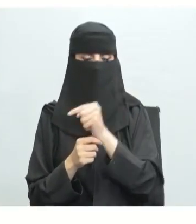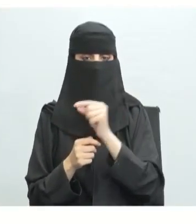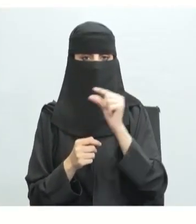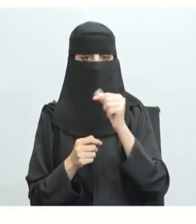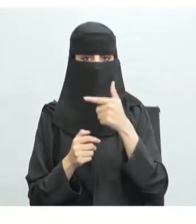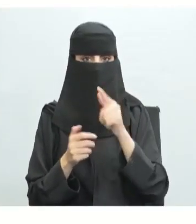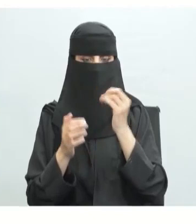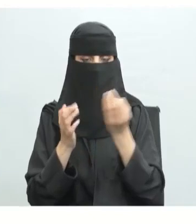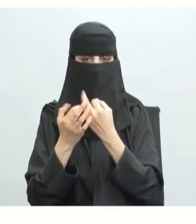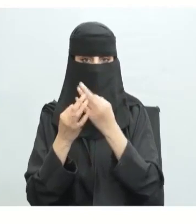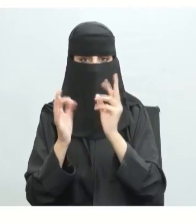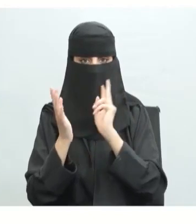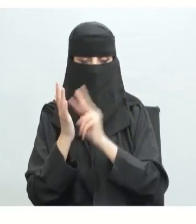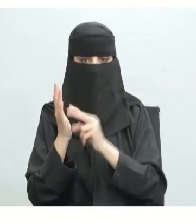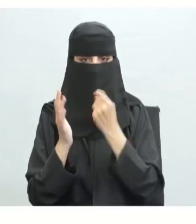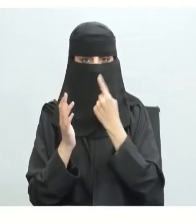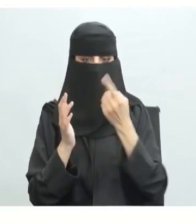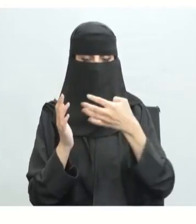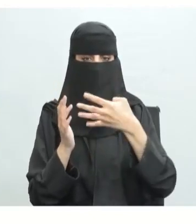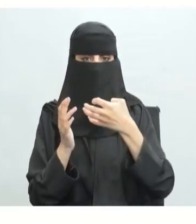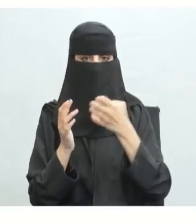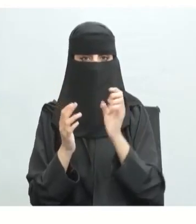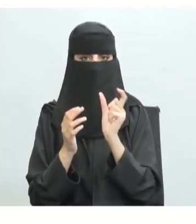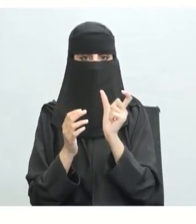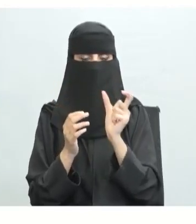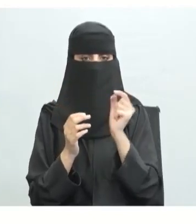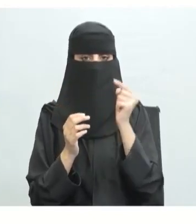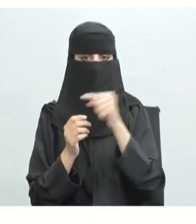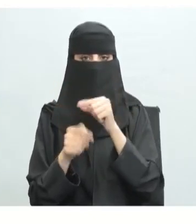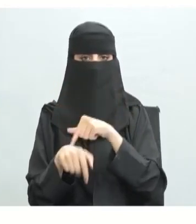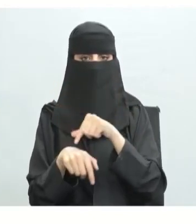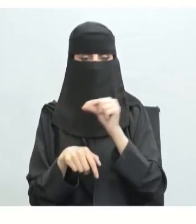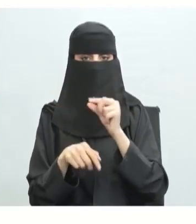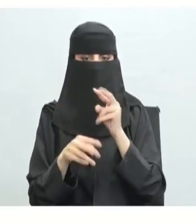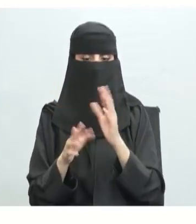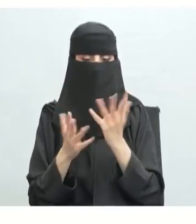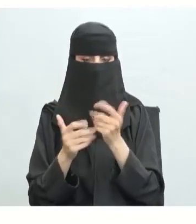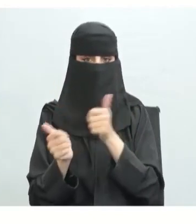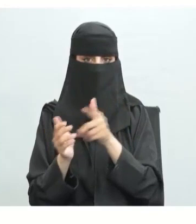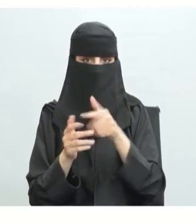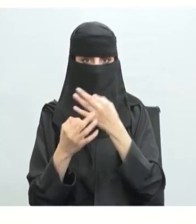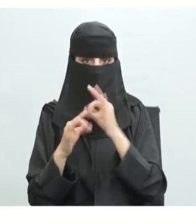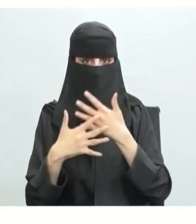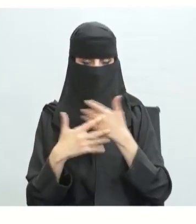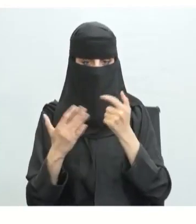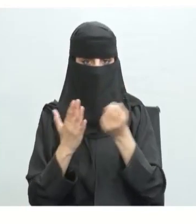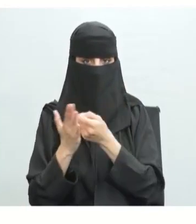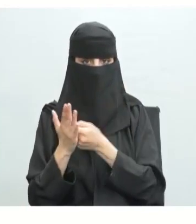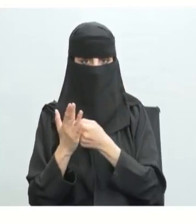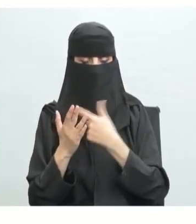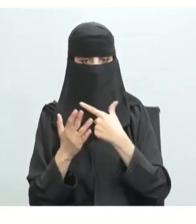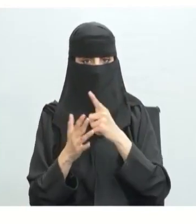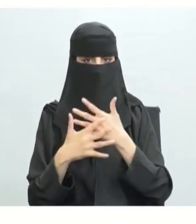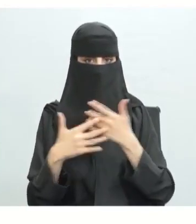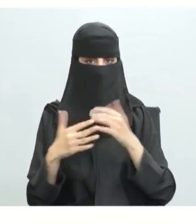يمكنك أيضا أن تحسن هذه القدرة بالتدرب على سرعة القراءة وأن تستكتب أيضا هل سرعة